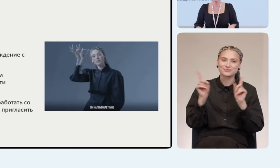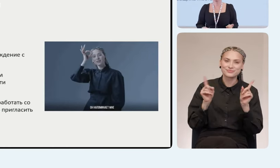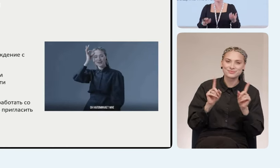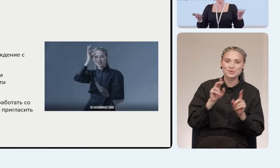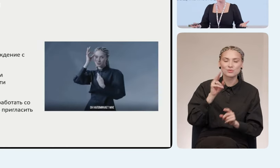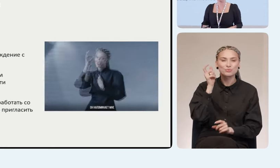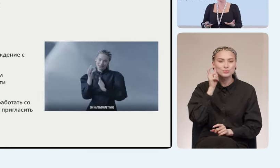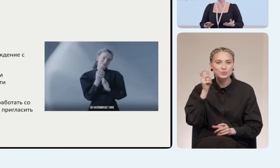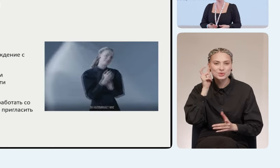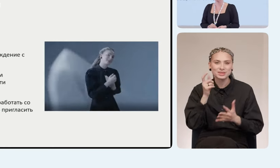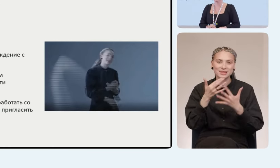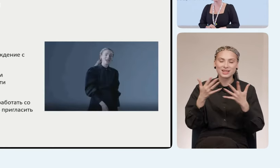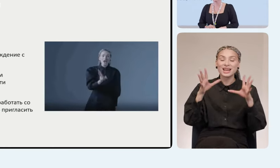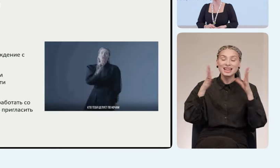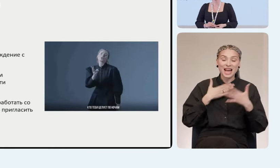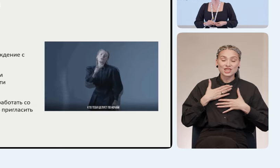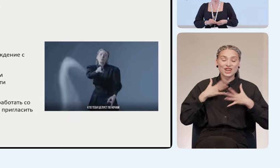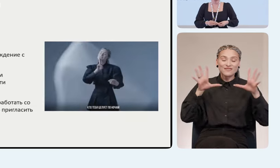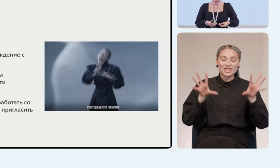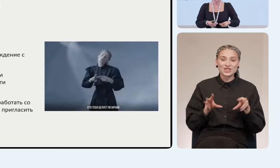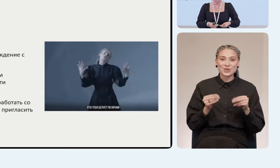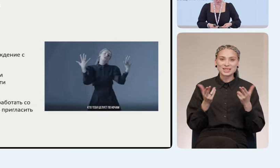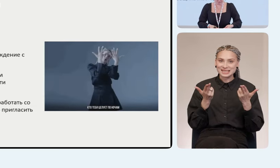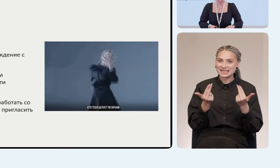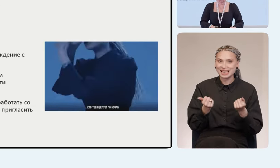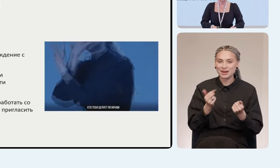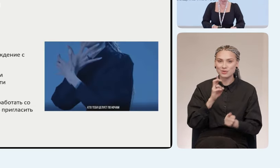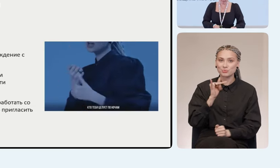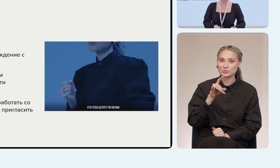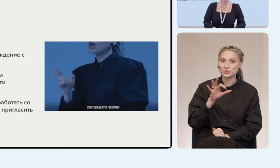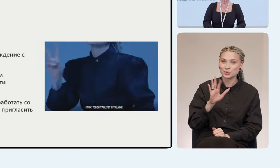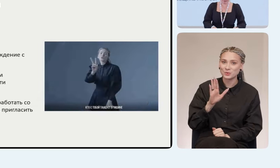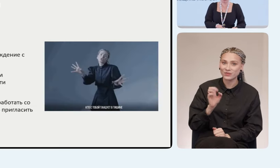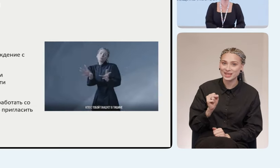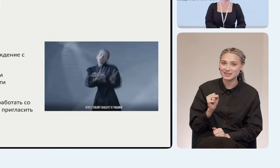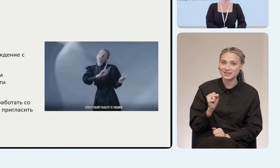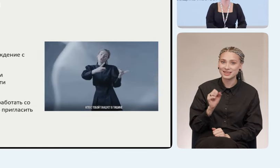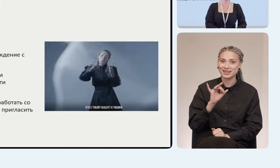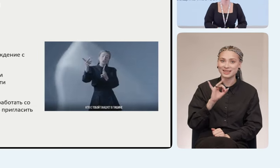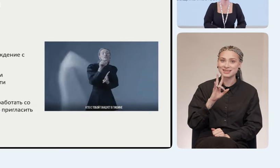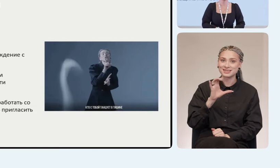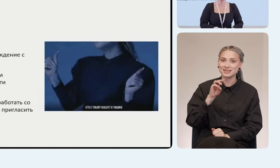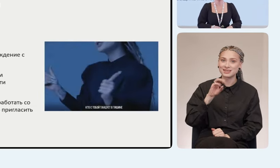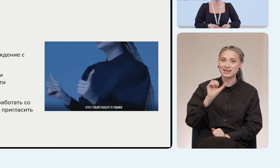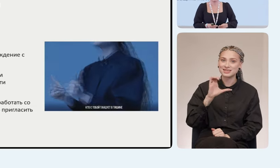Пушкин, в конце-то концов, наше все. Я говорю, да, Бузова, Инстасамка,